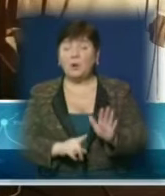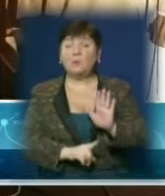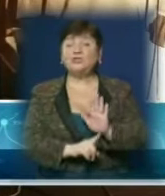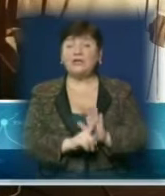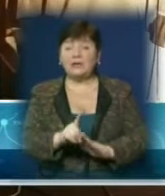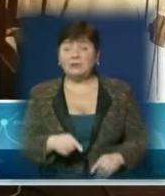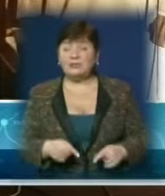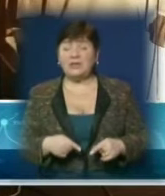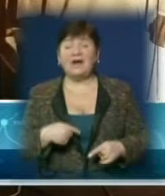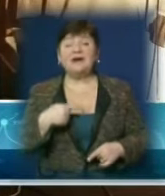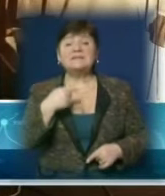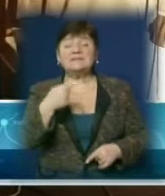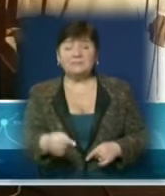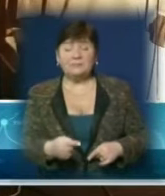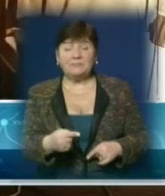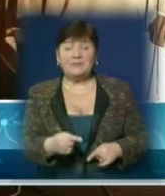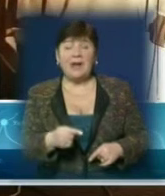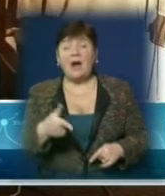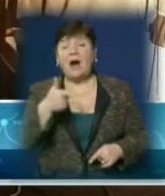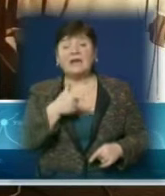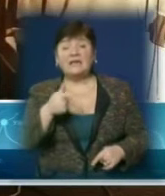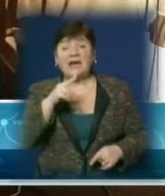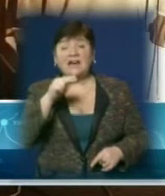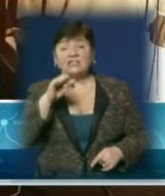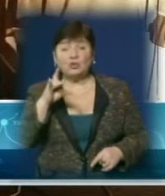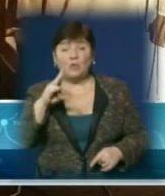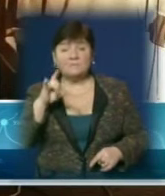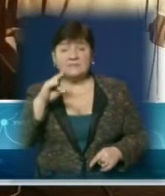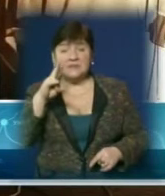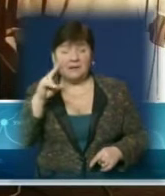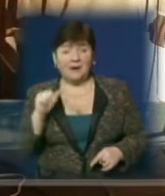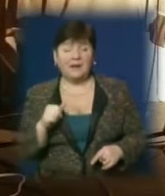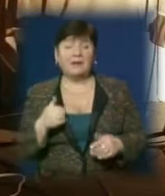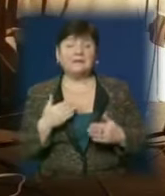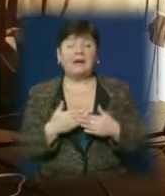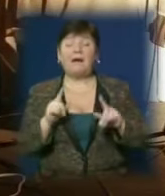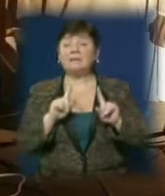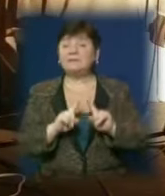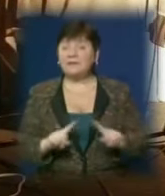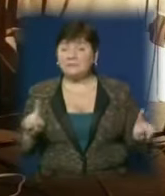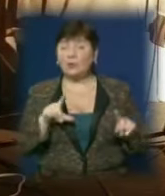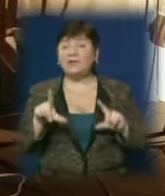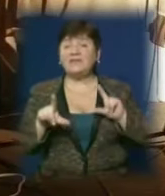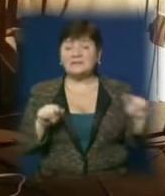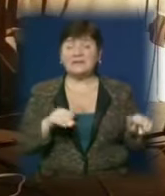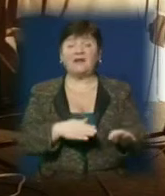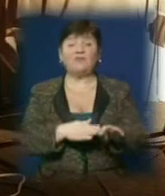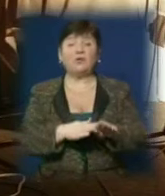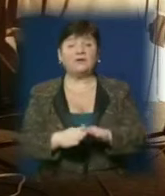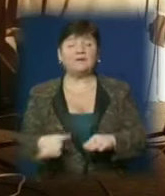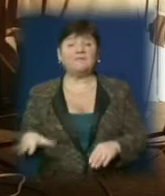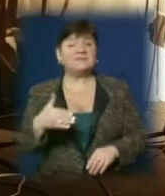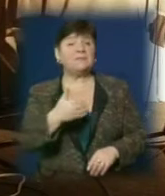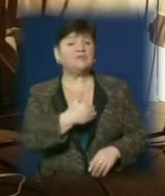з кіностудії «Едельвейсу», Галина Чольоскі, яка на диво їздила, виконувала всі його